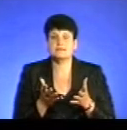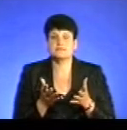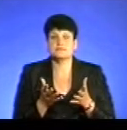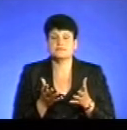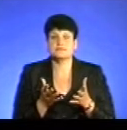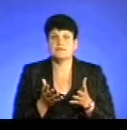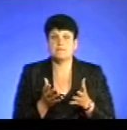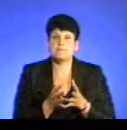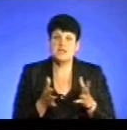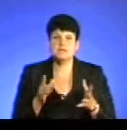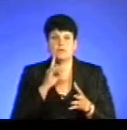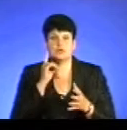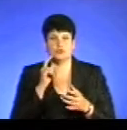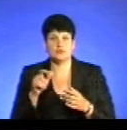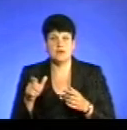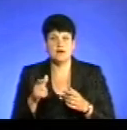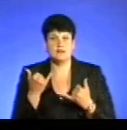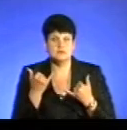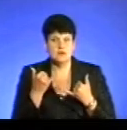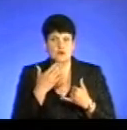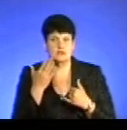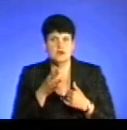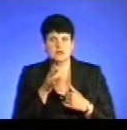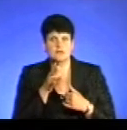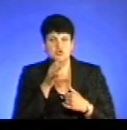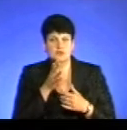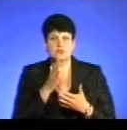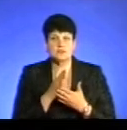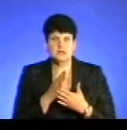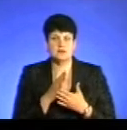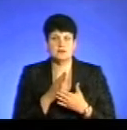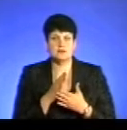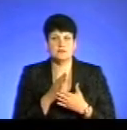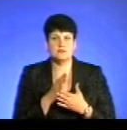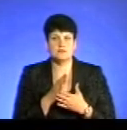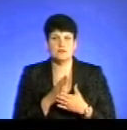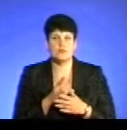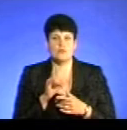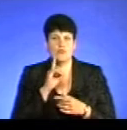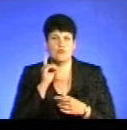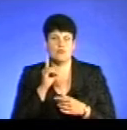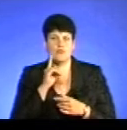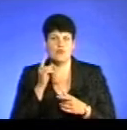молоді люди. Але зараз останнім часом відмічає тенденція до далі омоложення,